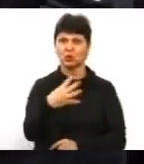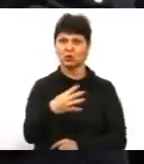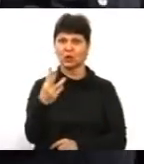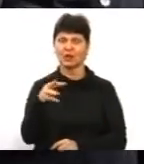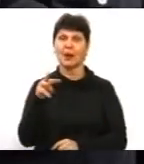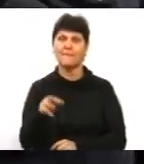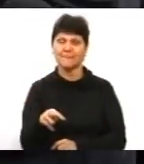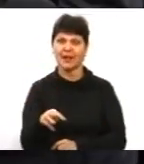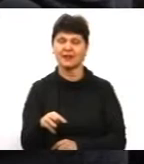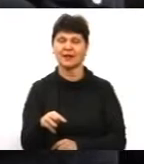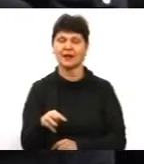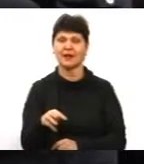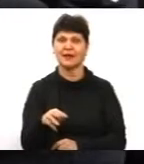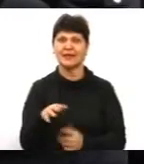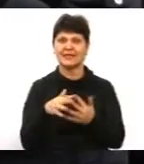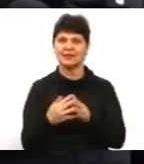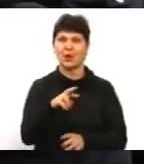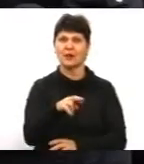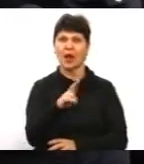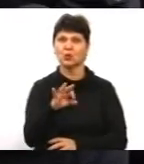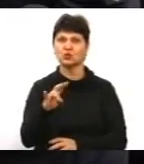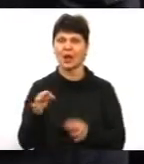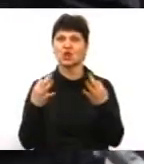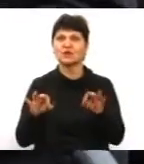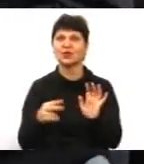Якушинці. Предозволених 72.